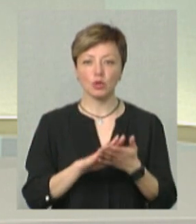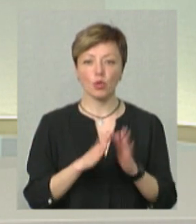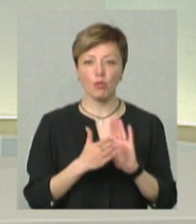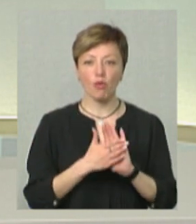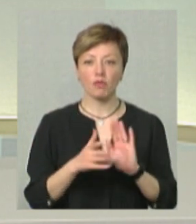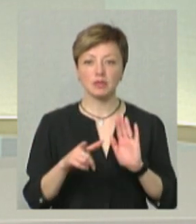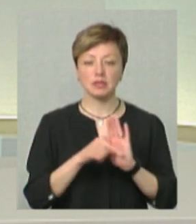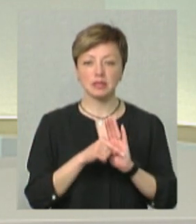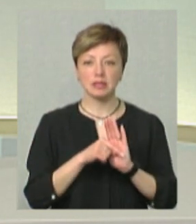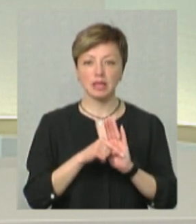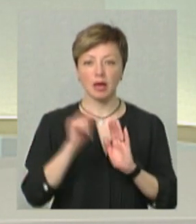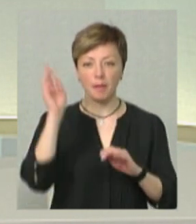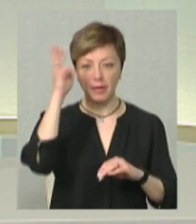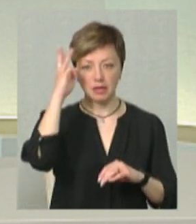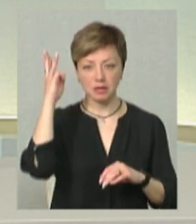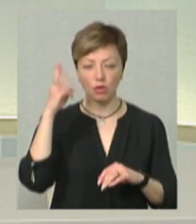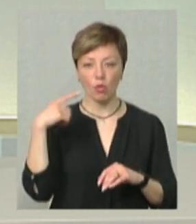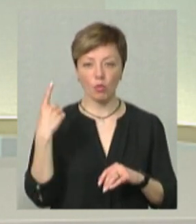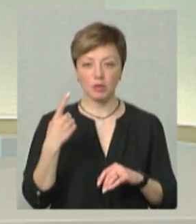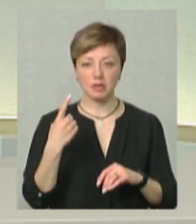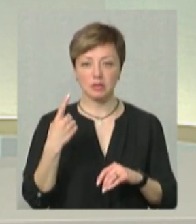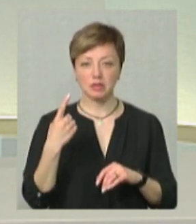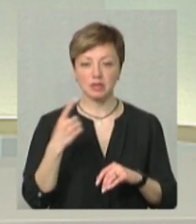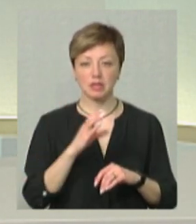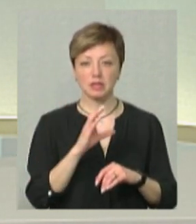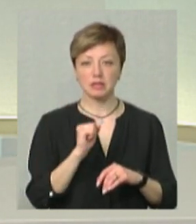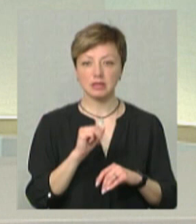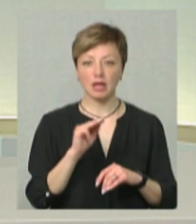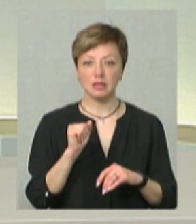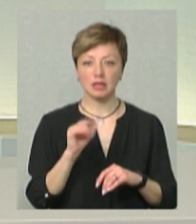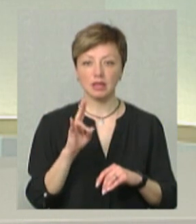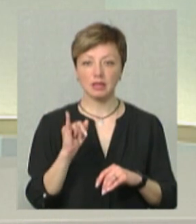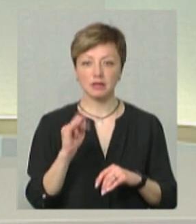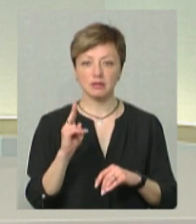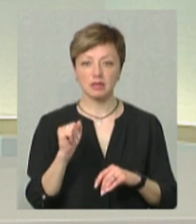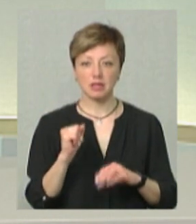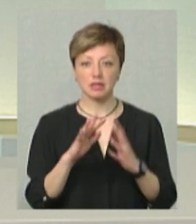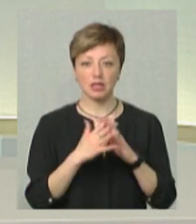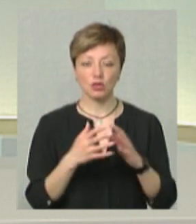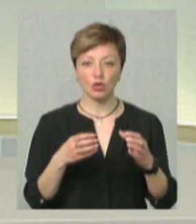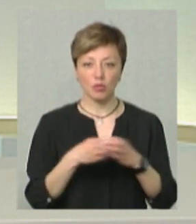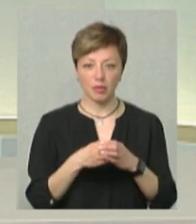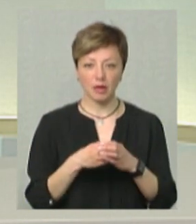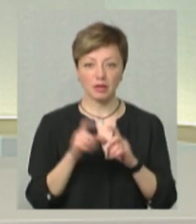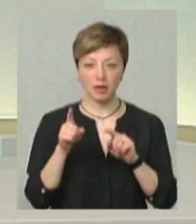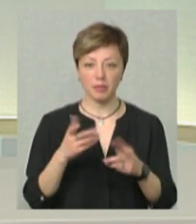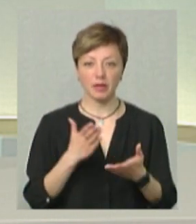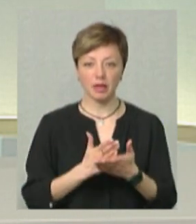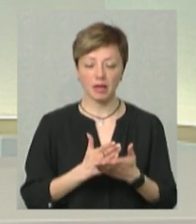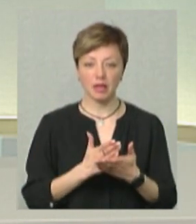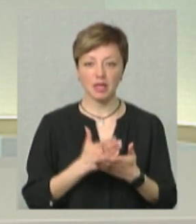із Хмельницької області. Це Сатанівська селищна громада, у нас теж є